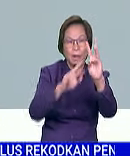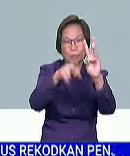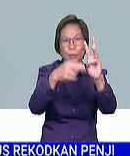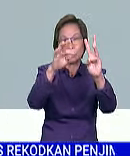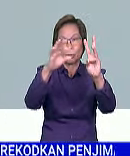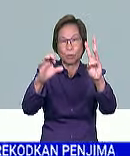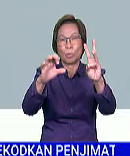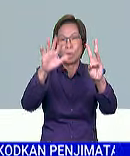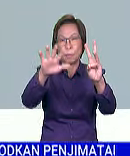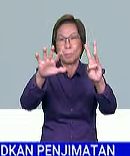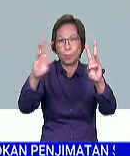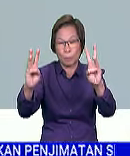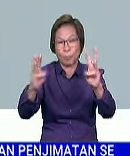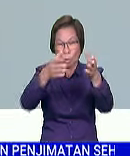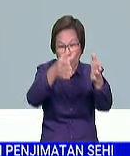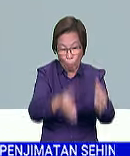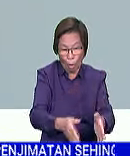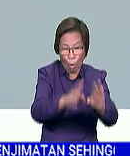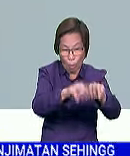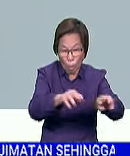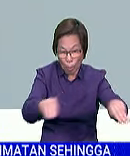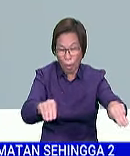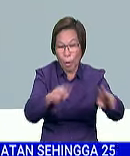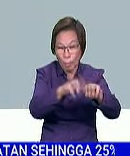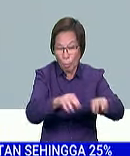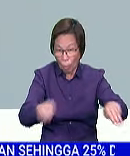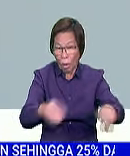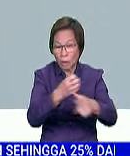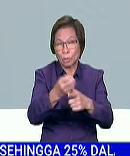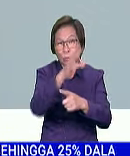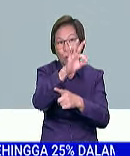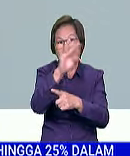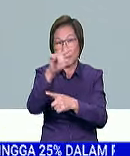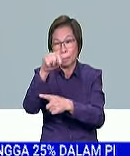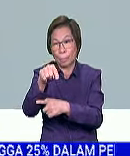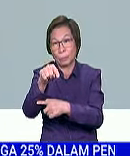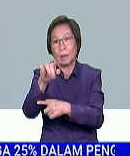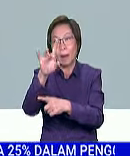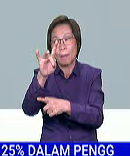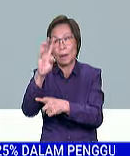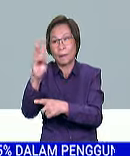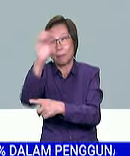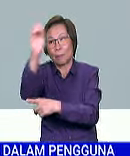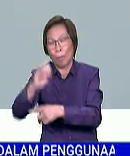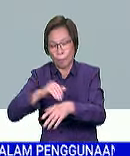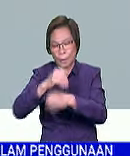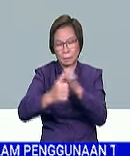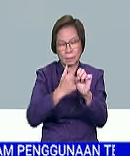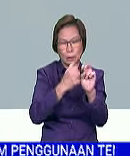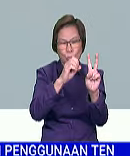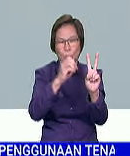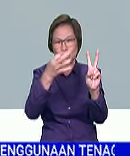.956 orang calon atau 98.86% pada tahun